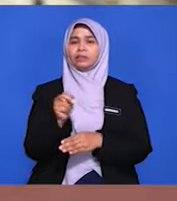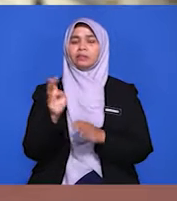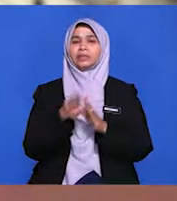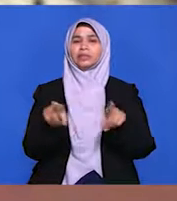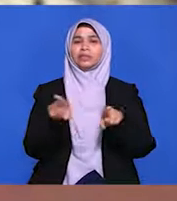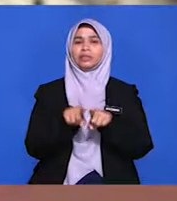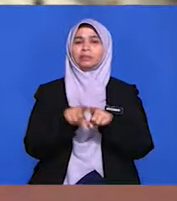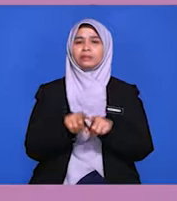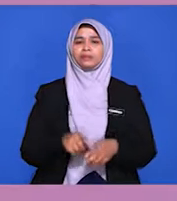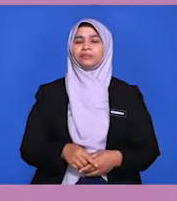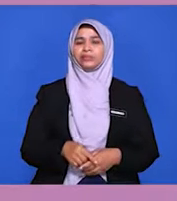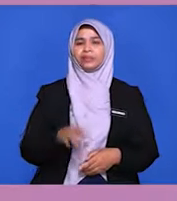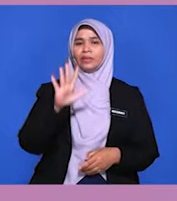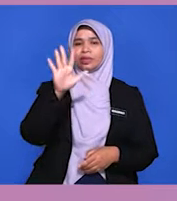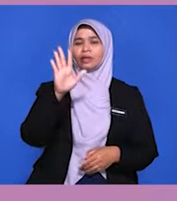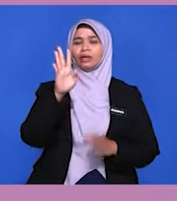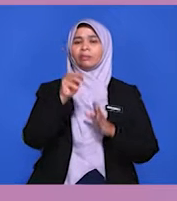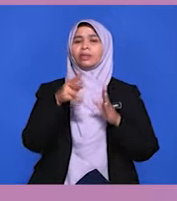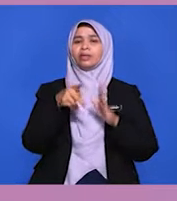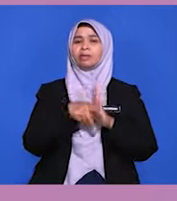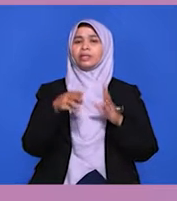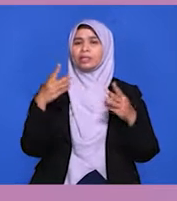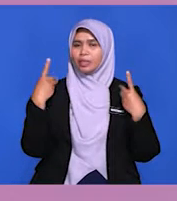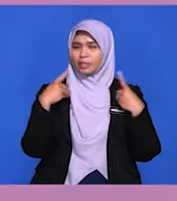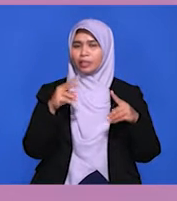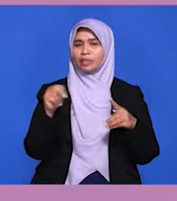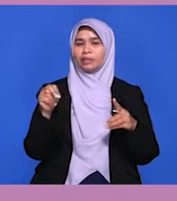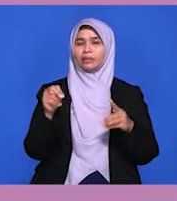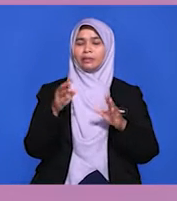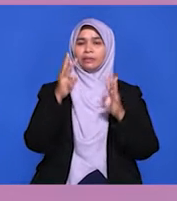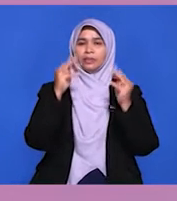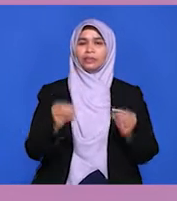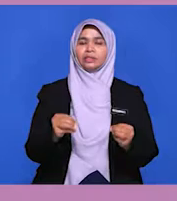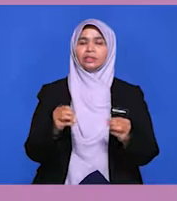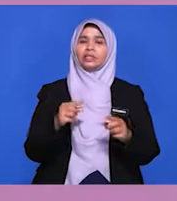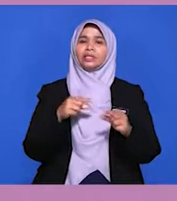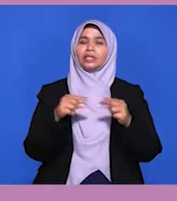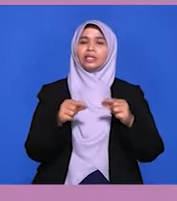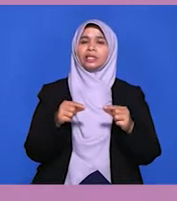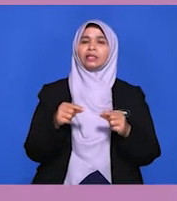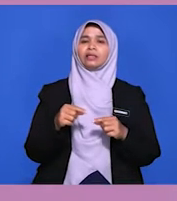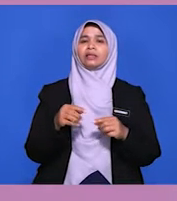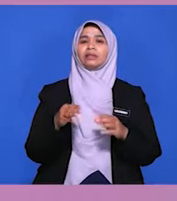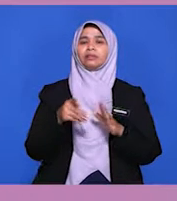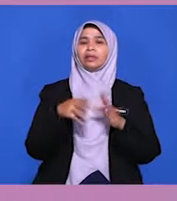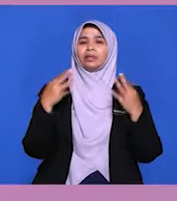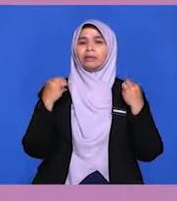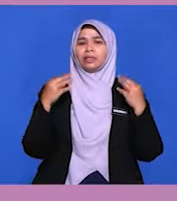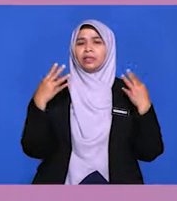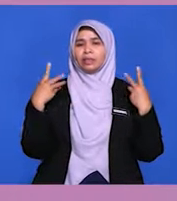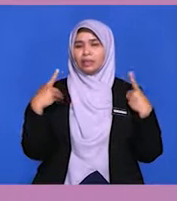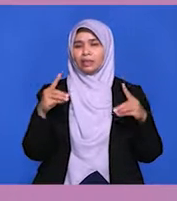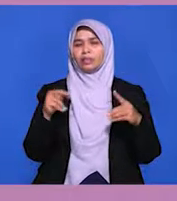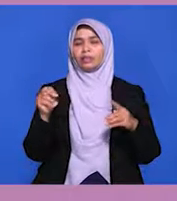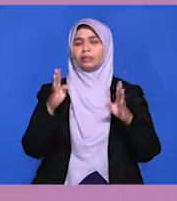persidangan-persidangan. Kelima, pemerdagangan manusia. Kegiatan pemerdagangan manusia turut menjadi